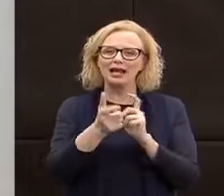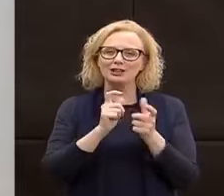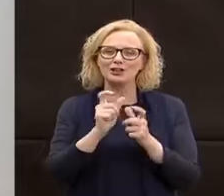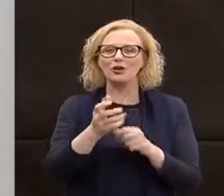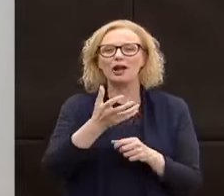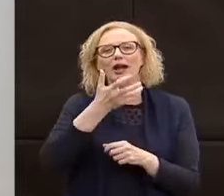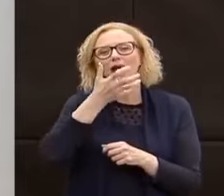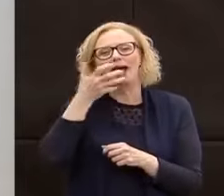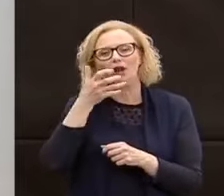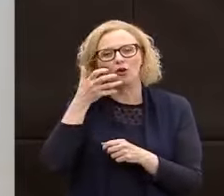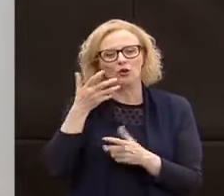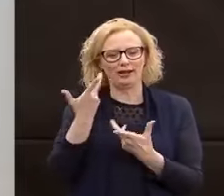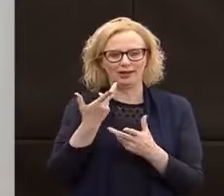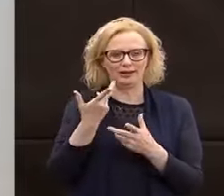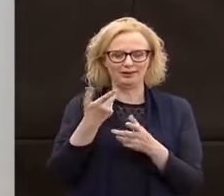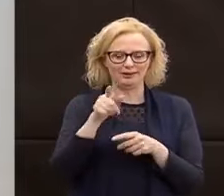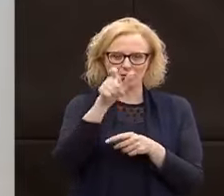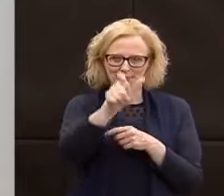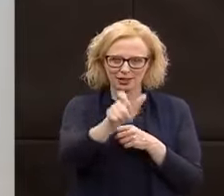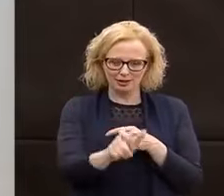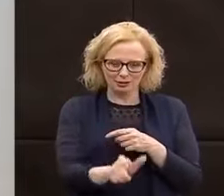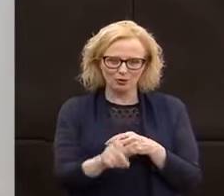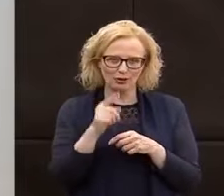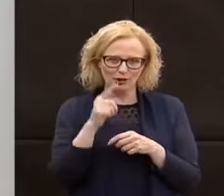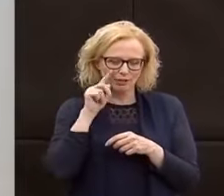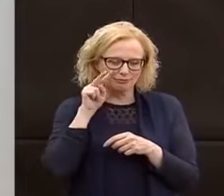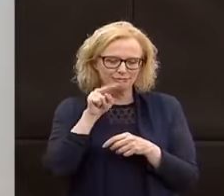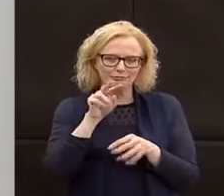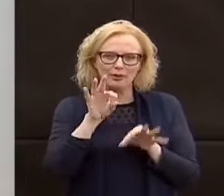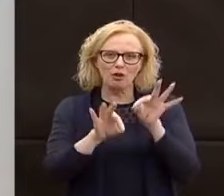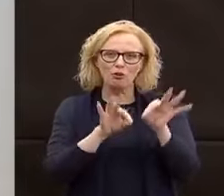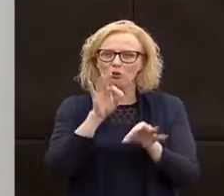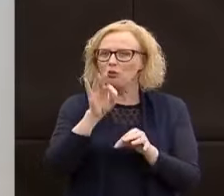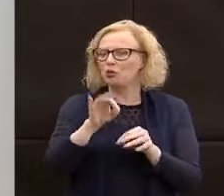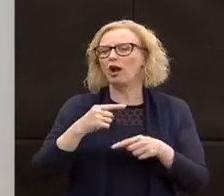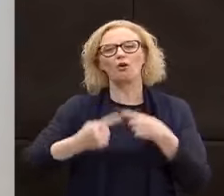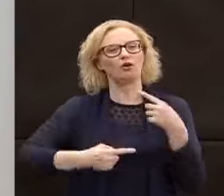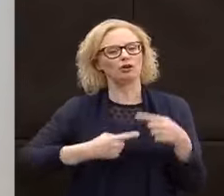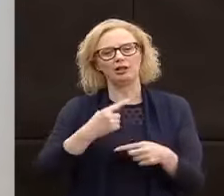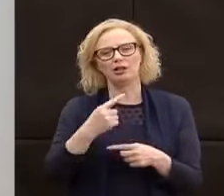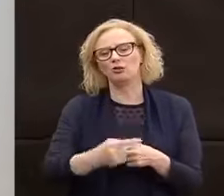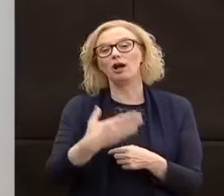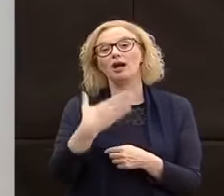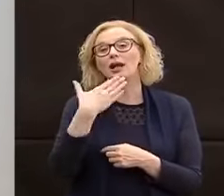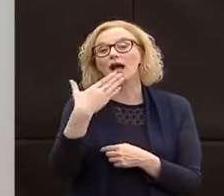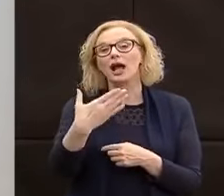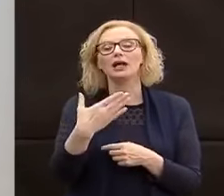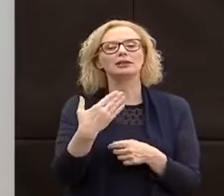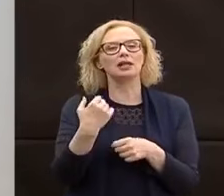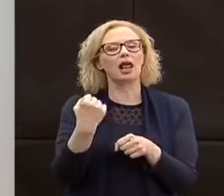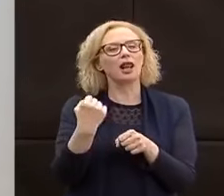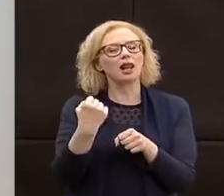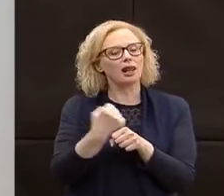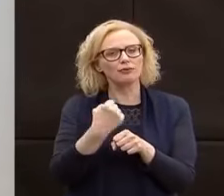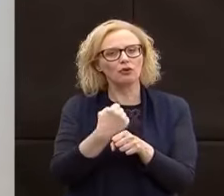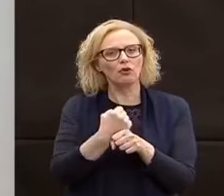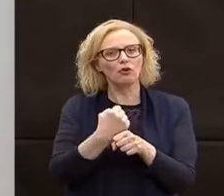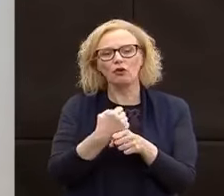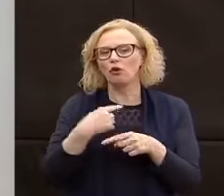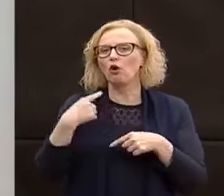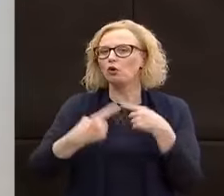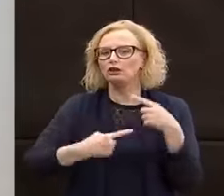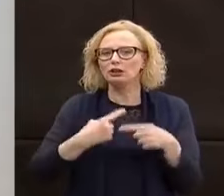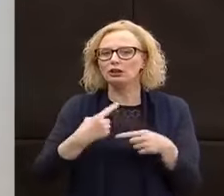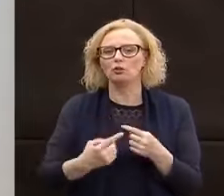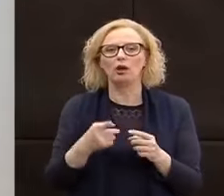relazione e quindi l'attenzione alla persona è mantenuta costante grazie proprio al continuo e alla